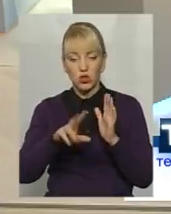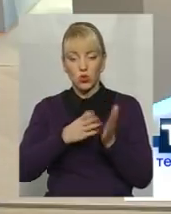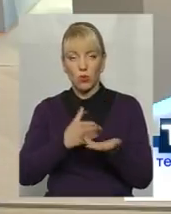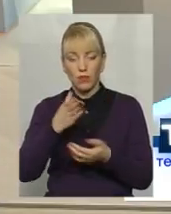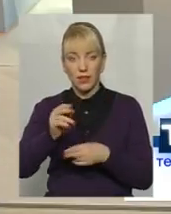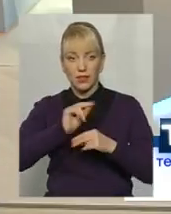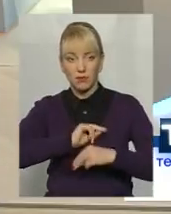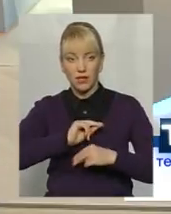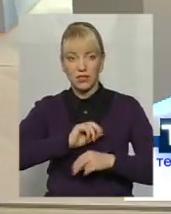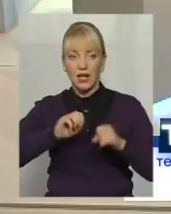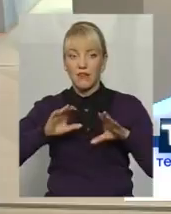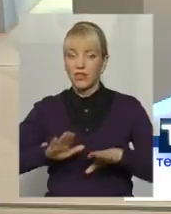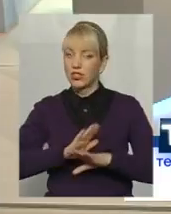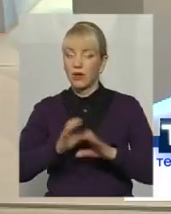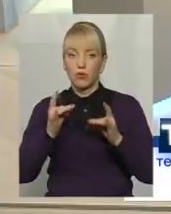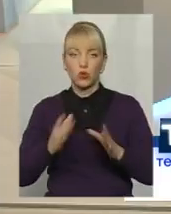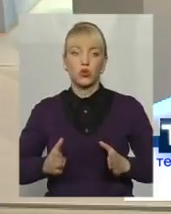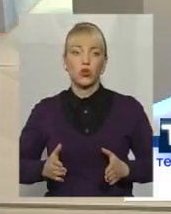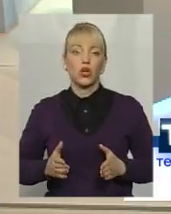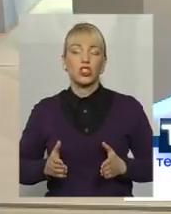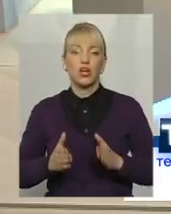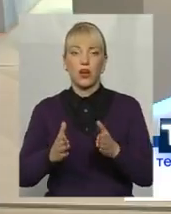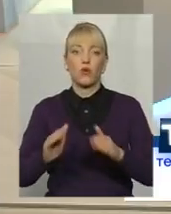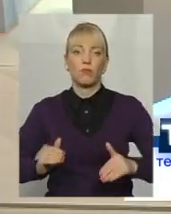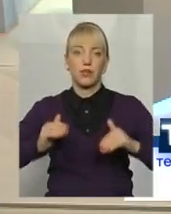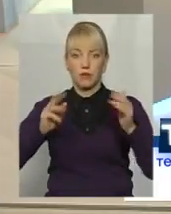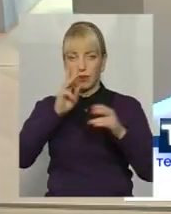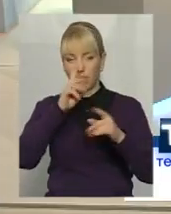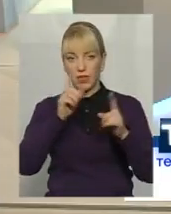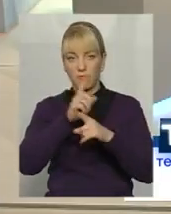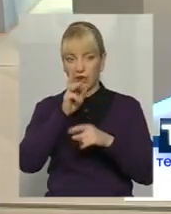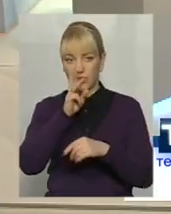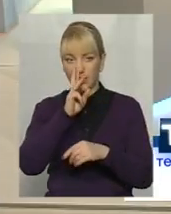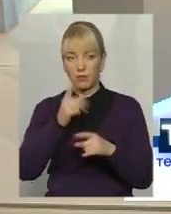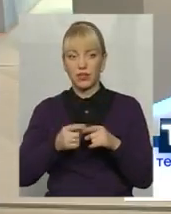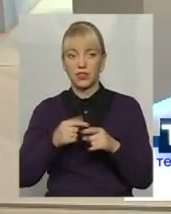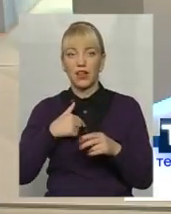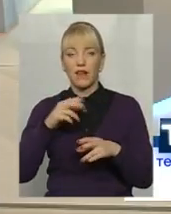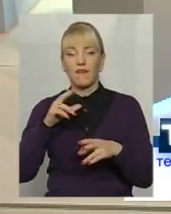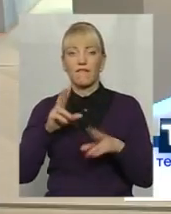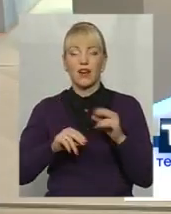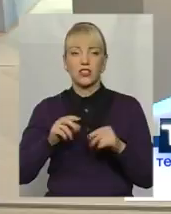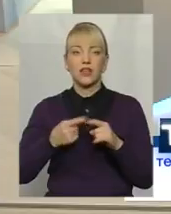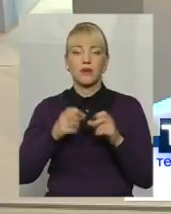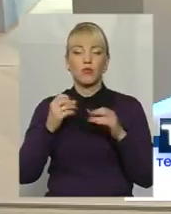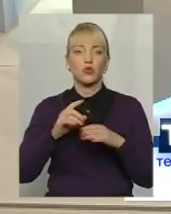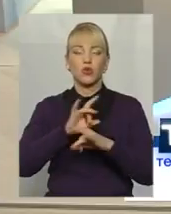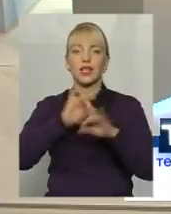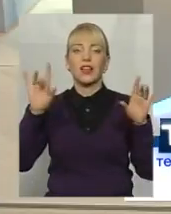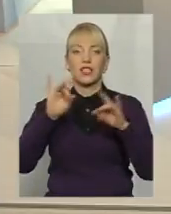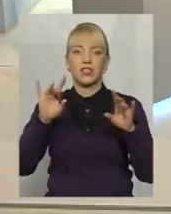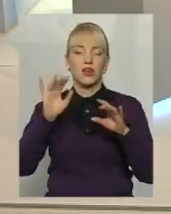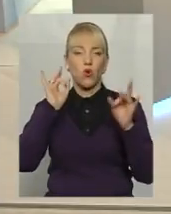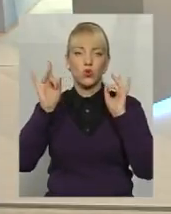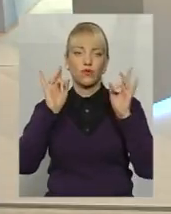вирішити не просто шляхом підняття мінімальної заробітної плати. Я вважаю, що це більш декларативно. Озвучена ця цифра, тому що я